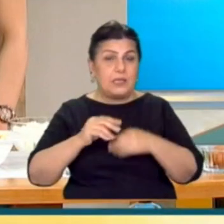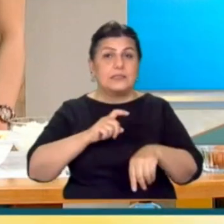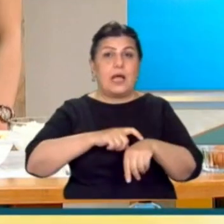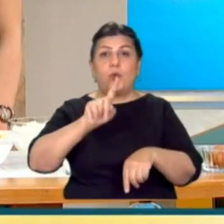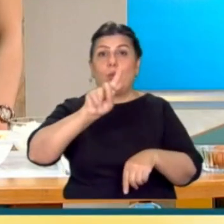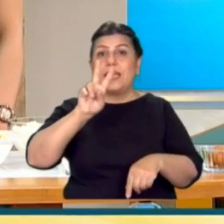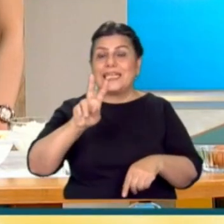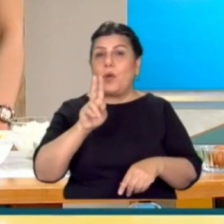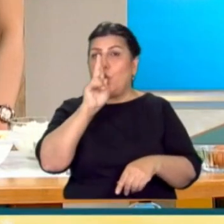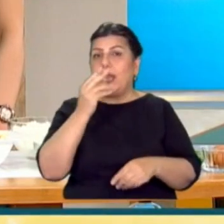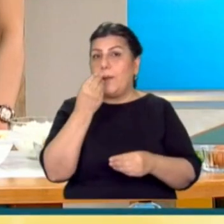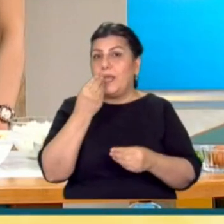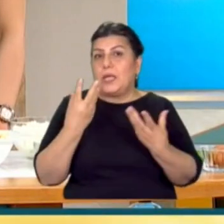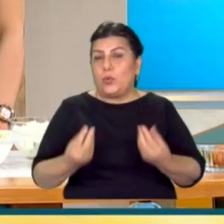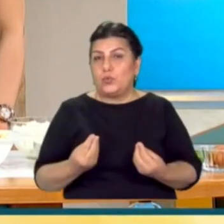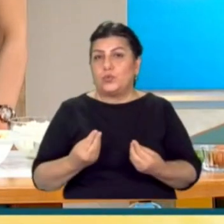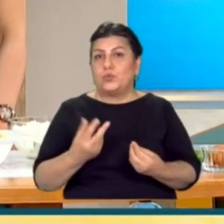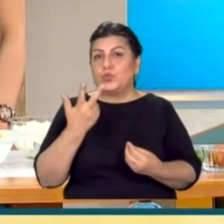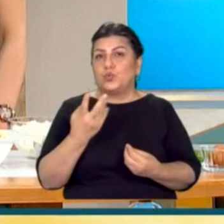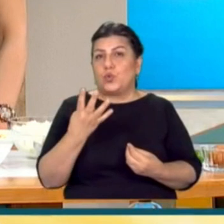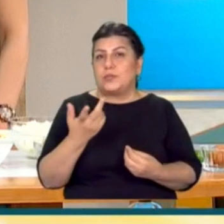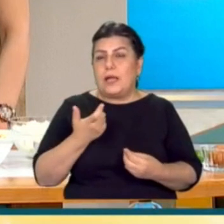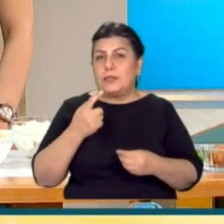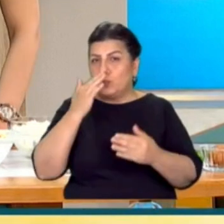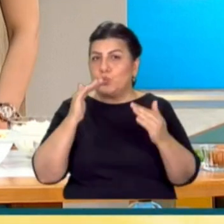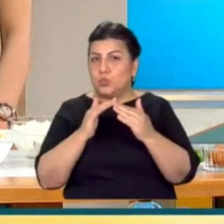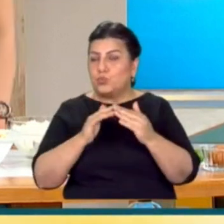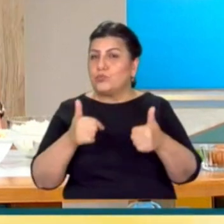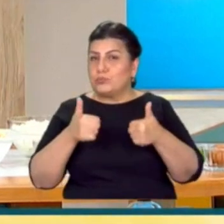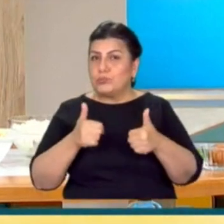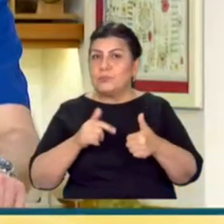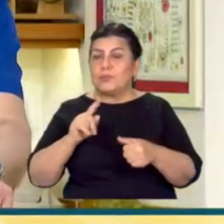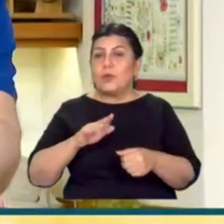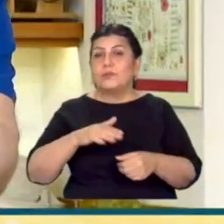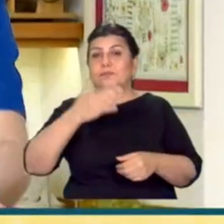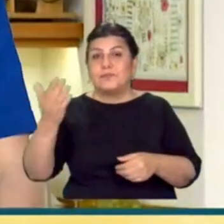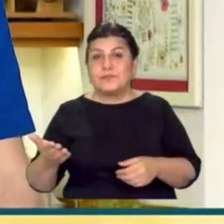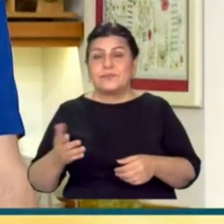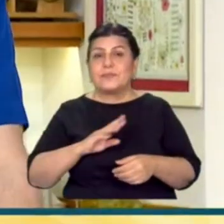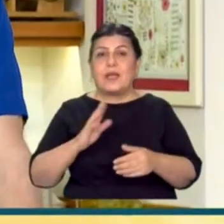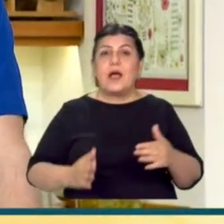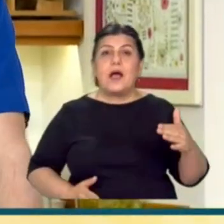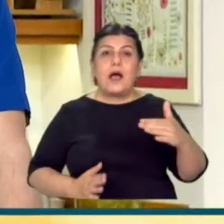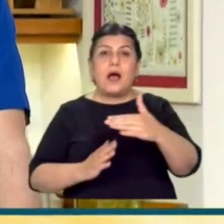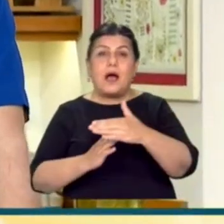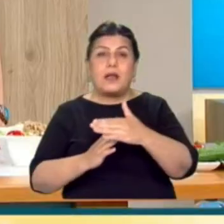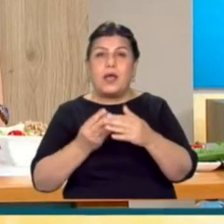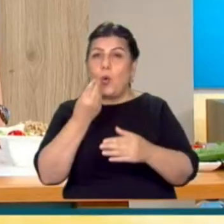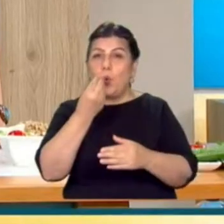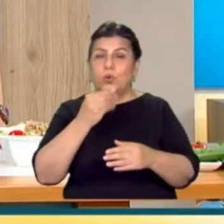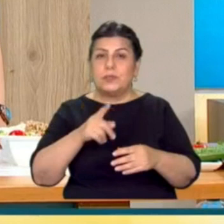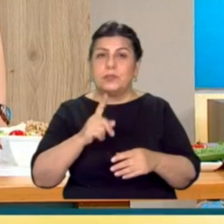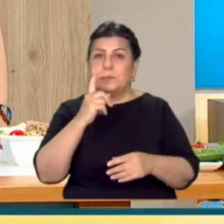gibi zaten öğle yemeği yiyor oluruz. Üç dört saat idare edir. Sıkıntı yok. Tamam. Onun dışında ara öğünde bir ananasımız var. Bir dilim.